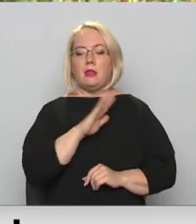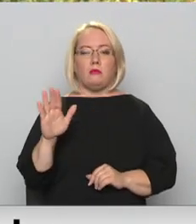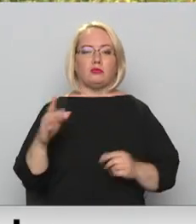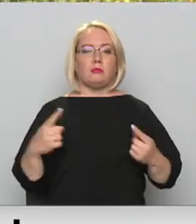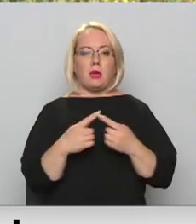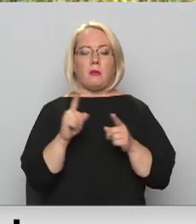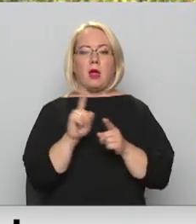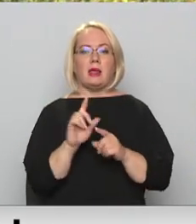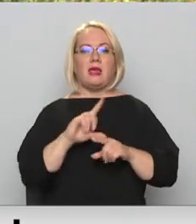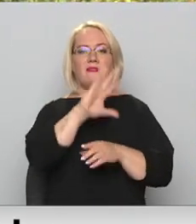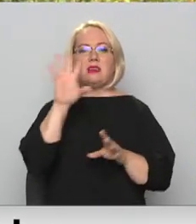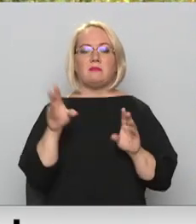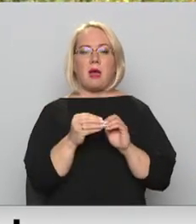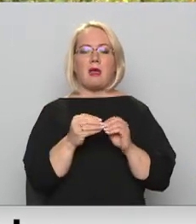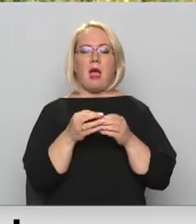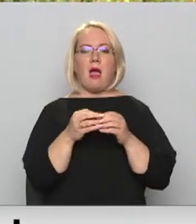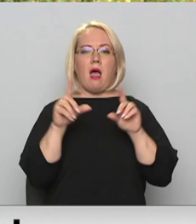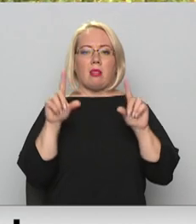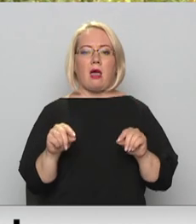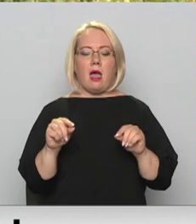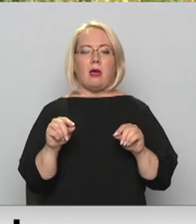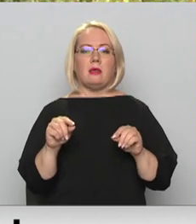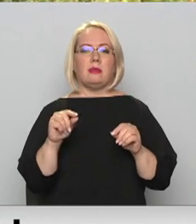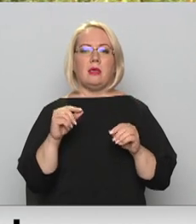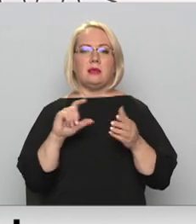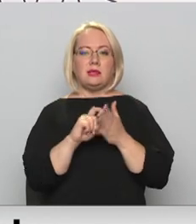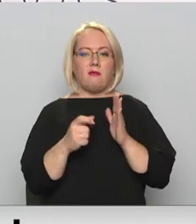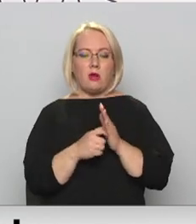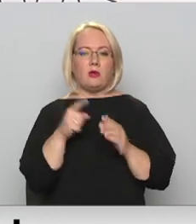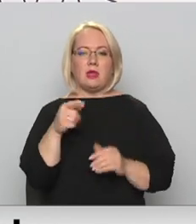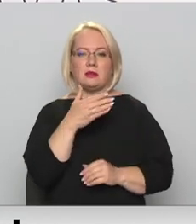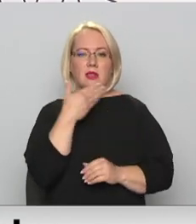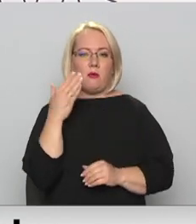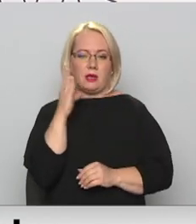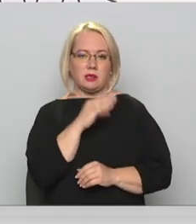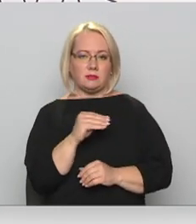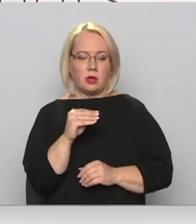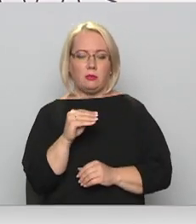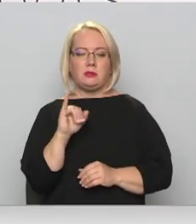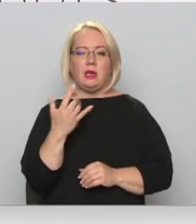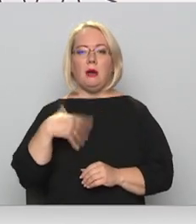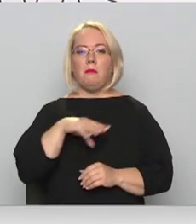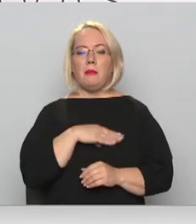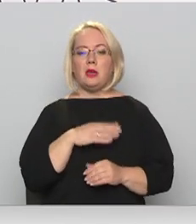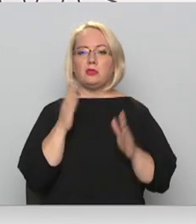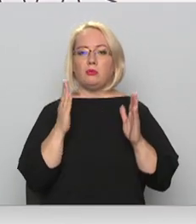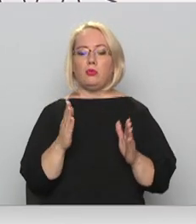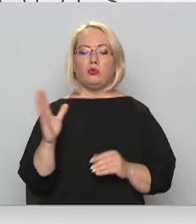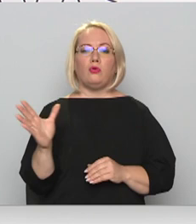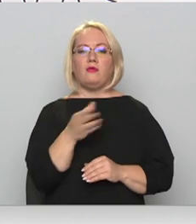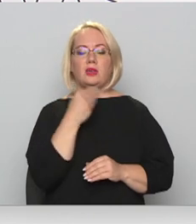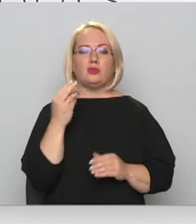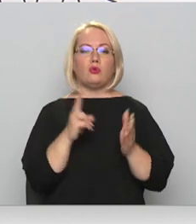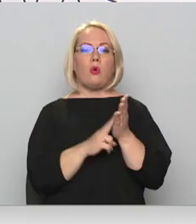arī vispār arī atlaida mājoklim, jo tas vienkārši nesot iespējams. Ja mēs būtu pilnīgi visu nodokļu atlaidas